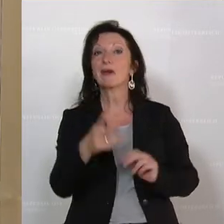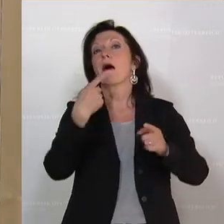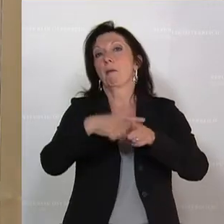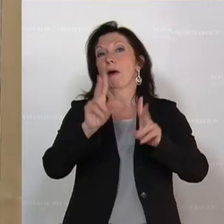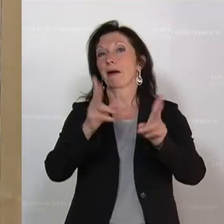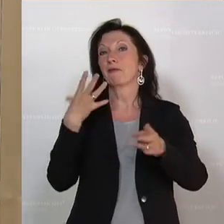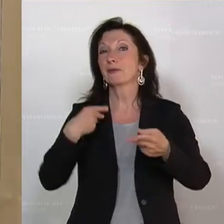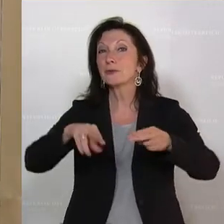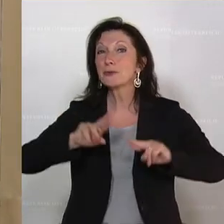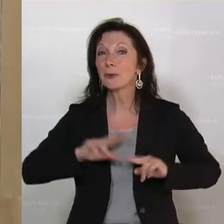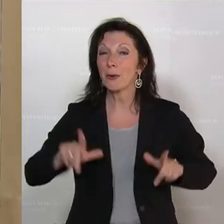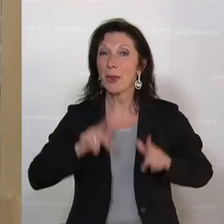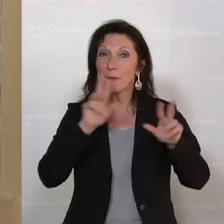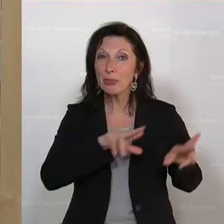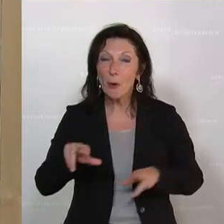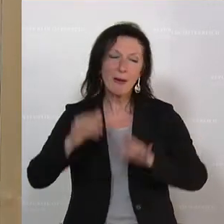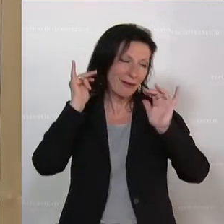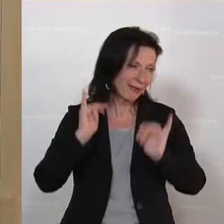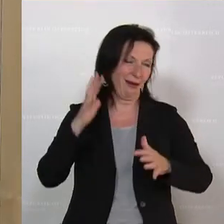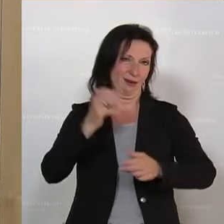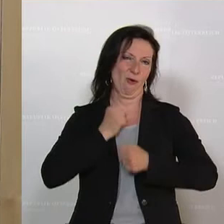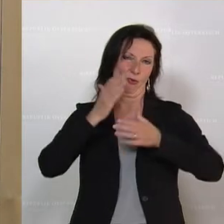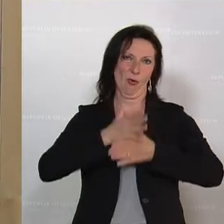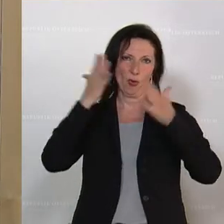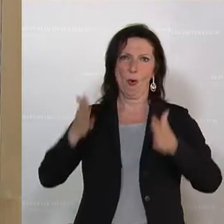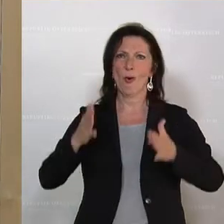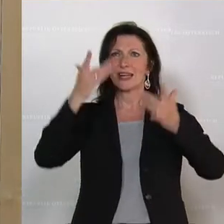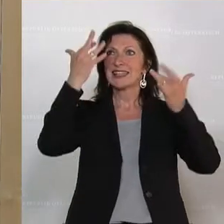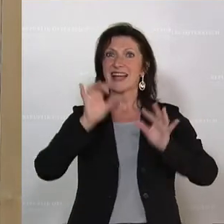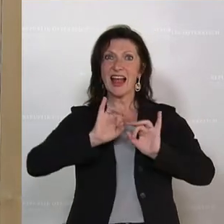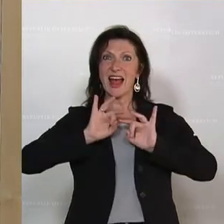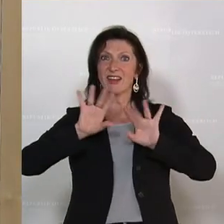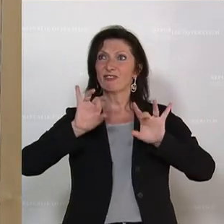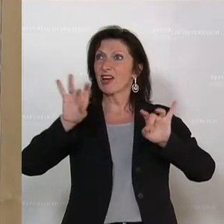zurückkehren können. Das ist ein großer Erfolg. Die Infektionszahlen